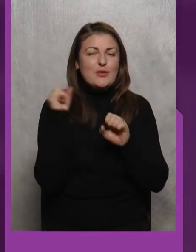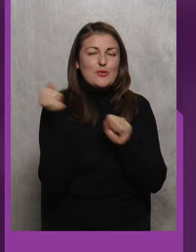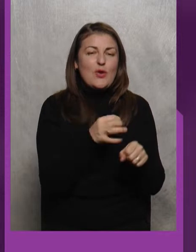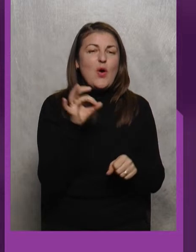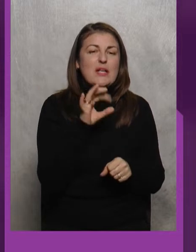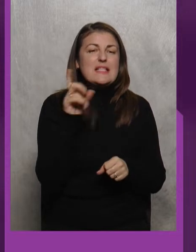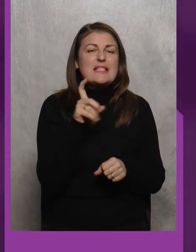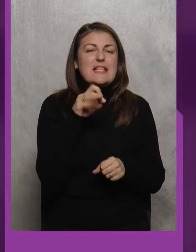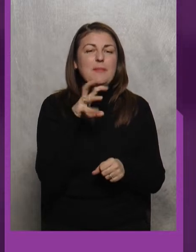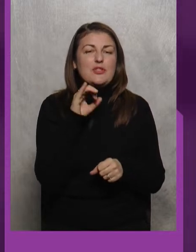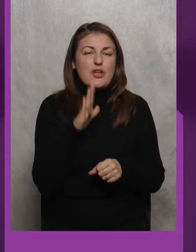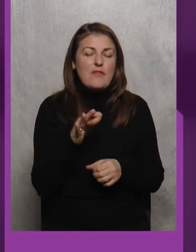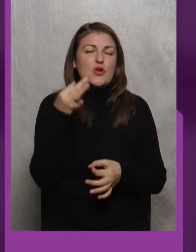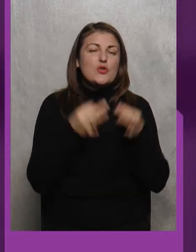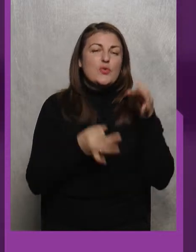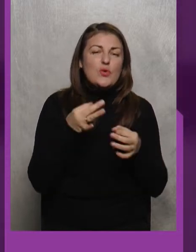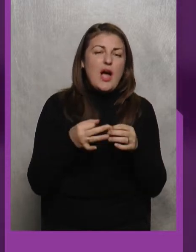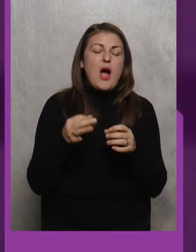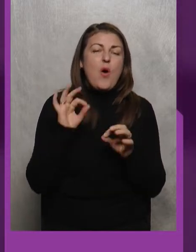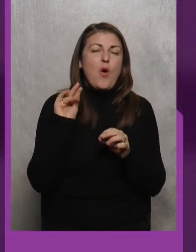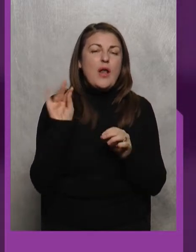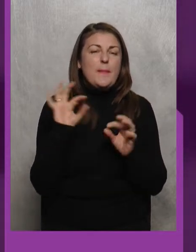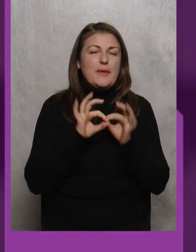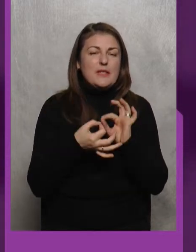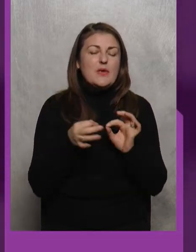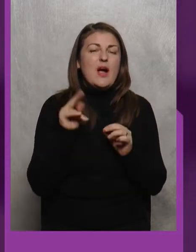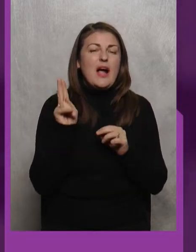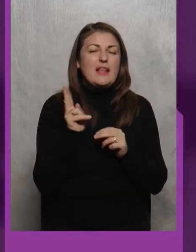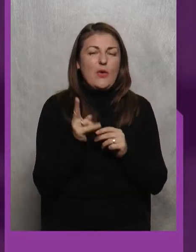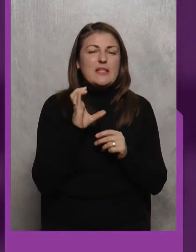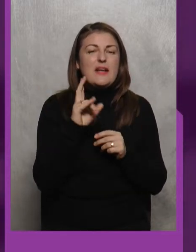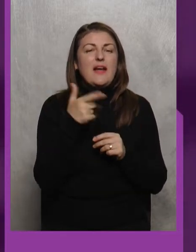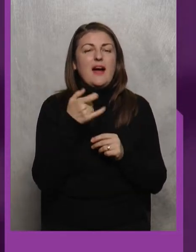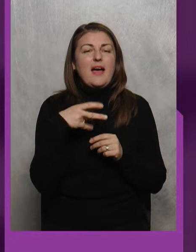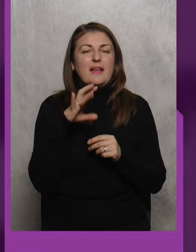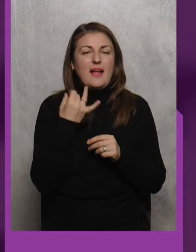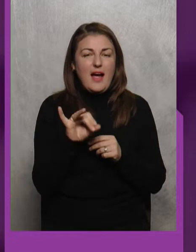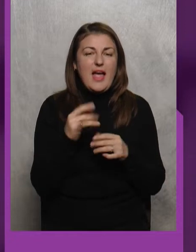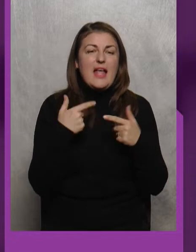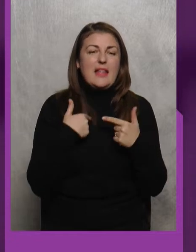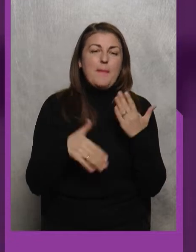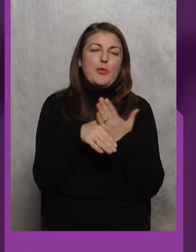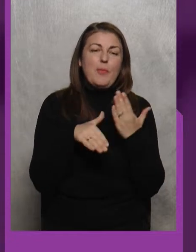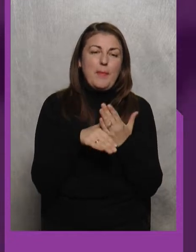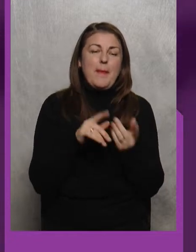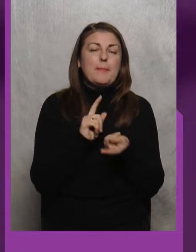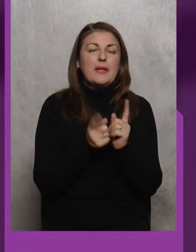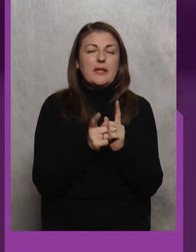Земечев Суддя олімпійської категорії Дзюдо Сергій Гайдай Нам допомагатимуть